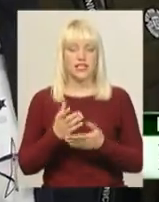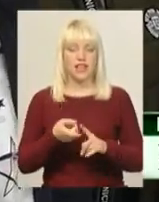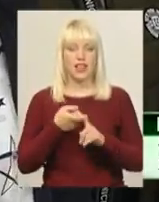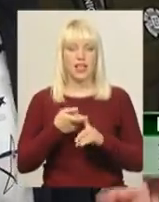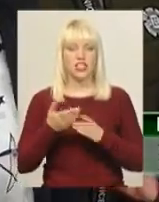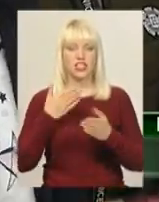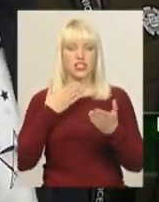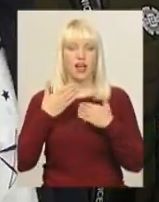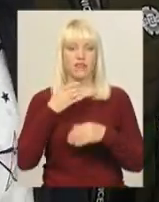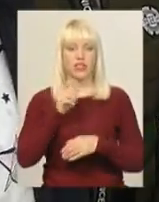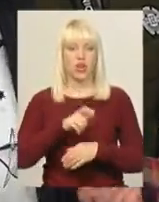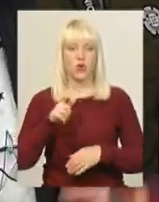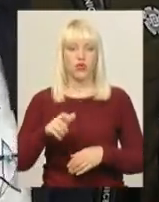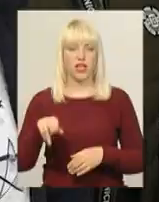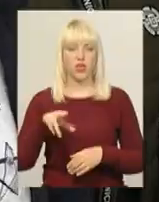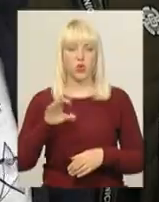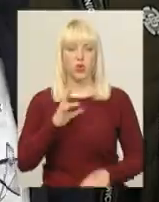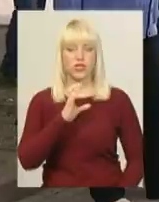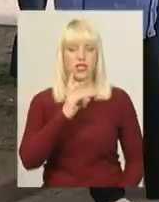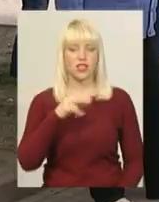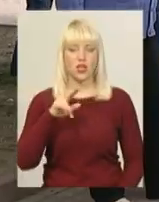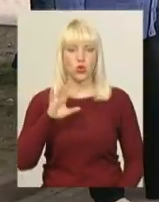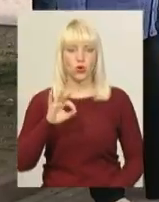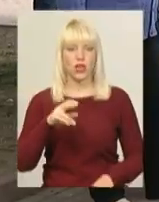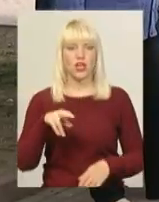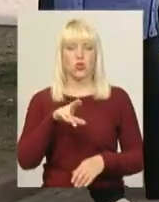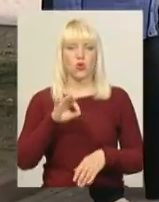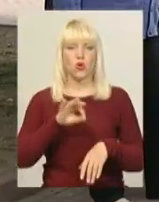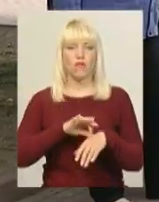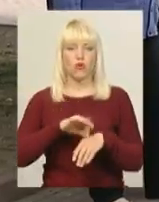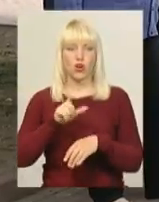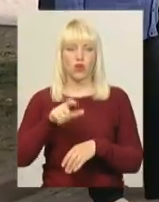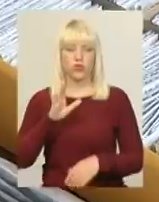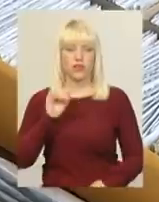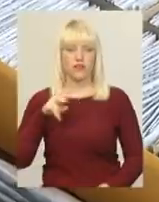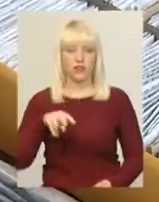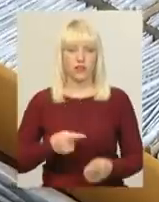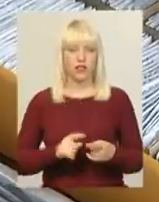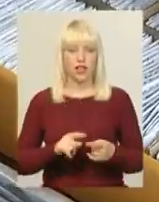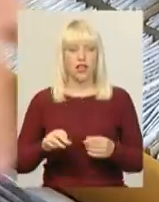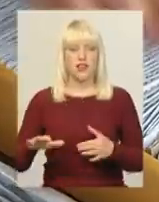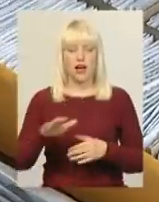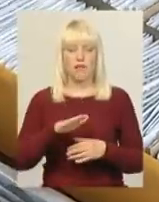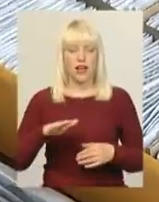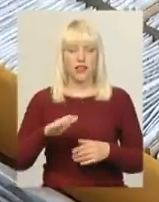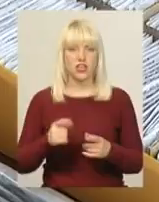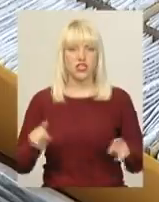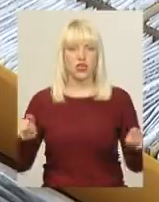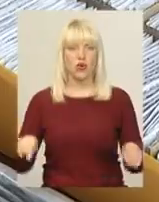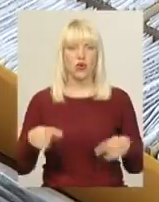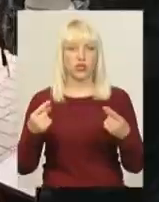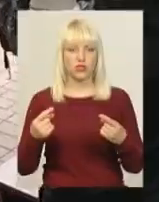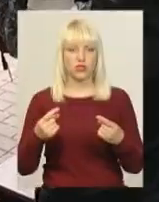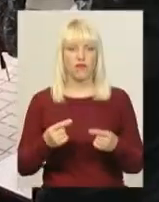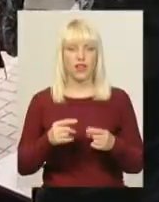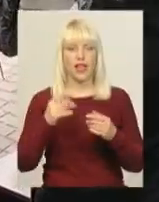насамперед, до ВІЛ чи СНІД хворих. На майданчику біля кінотеатру Шевченка організатори акції встановили інформаційний